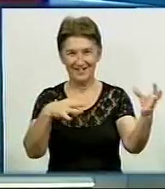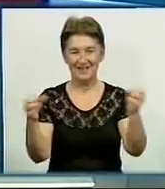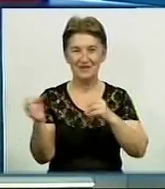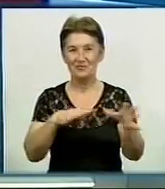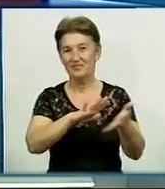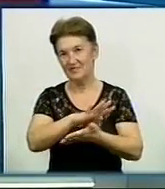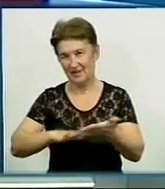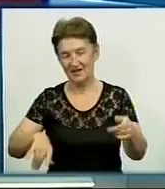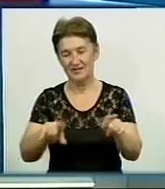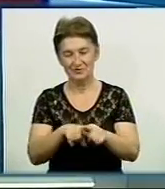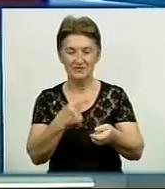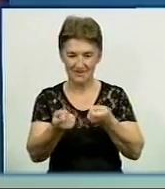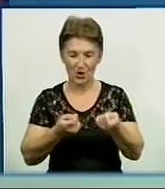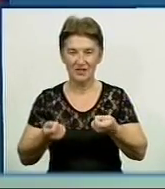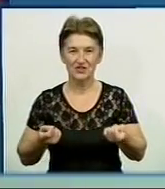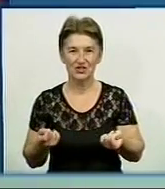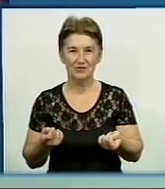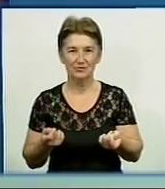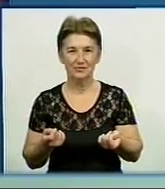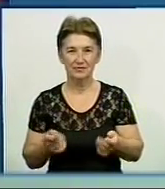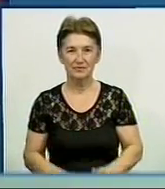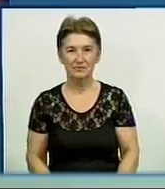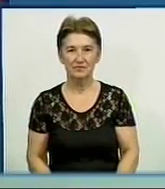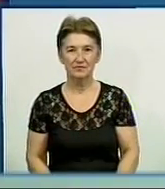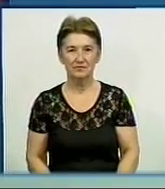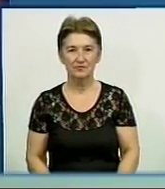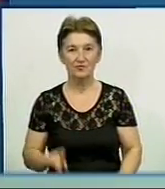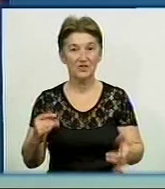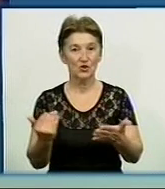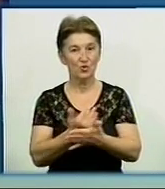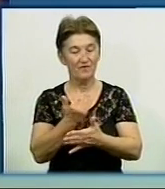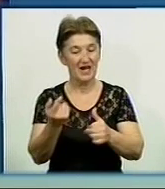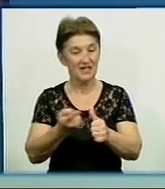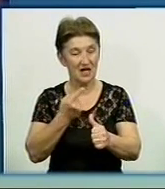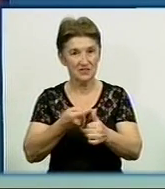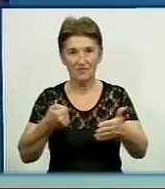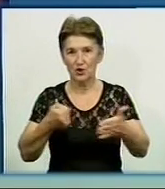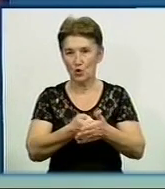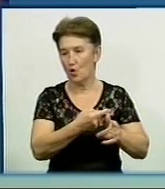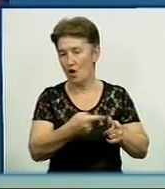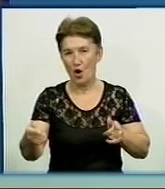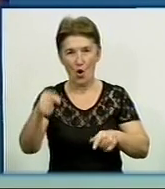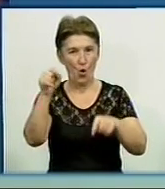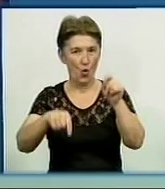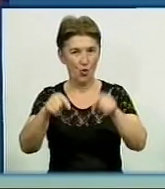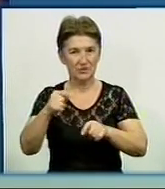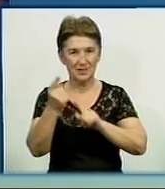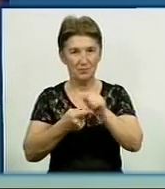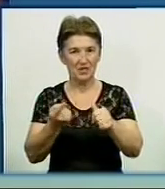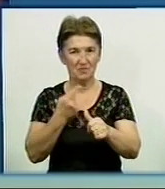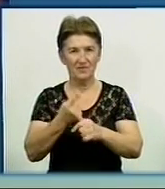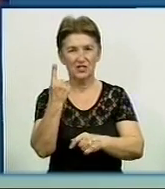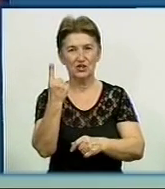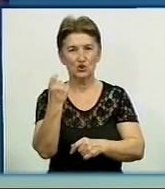Далі про це та інше докладніше. Нові назви до осені. обласному центрі збираються переименувати майже 100